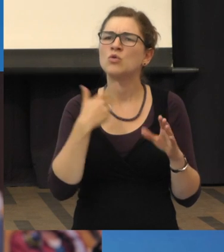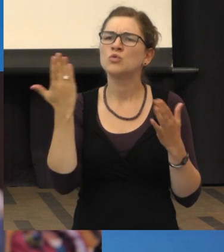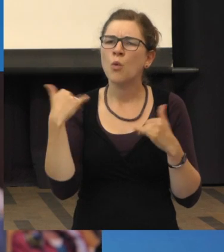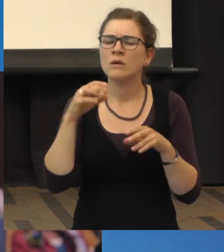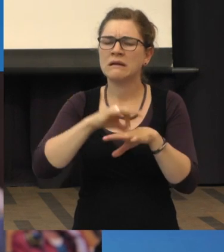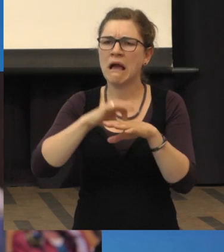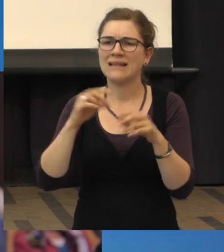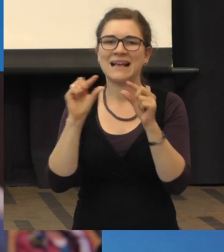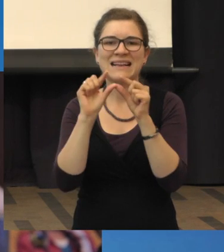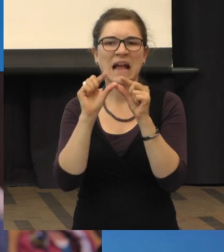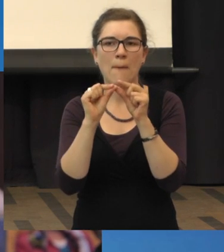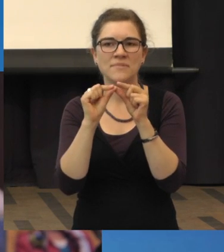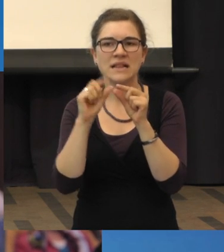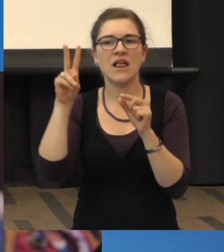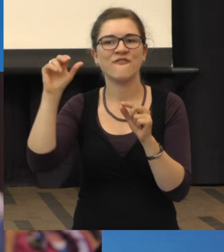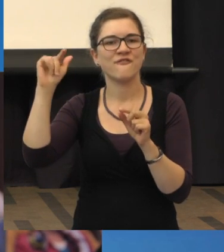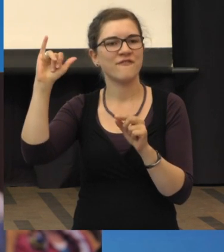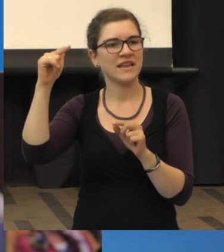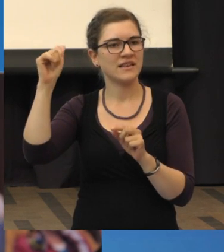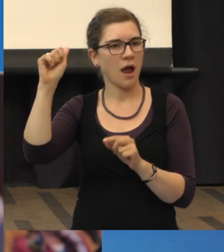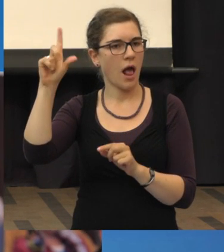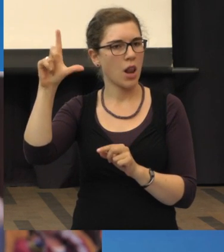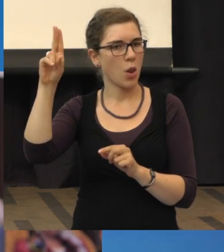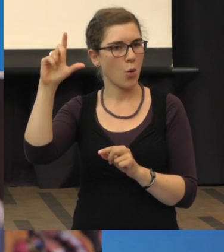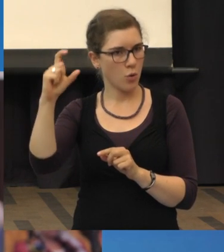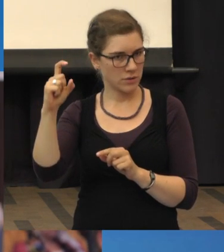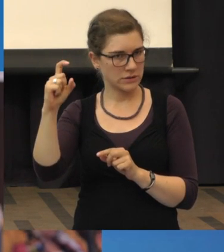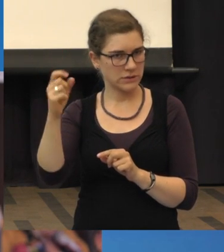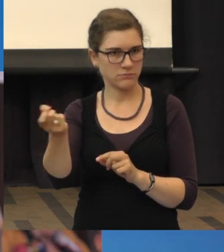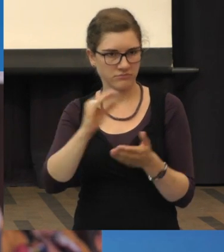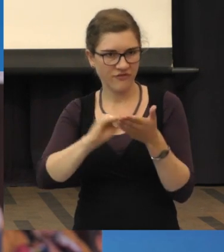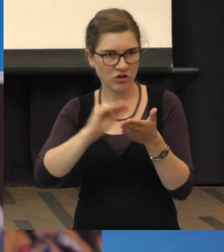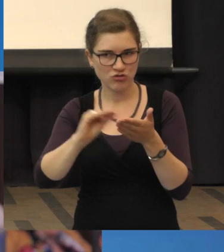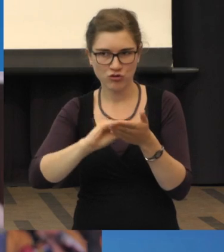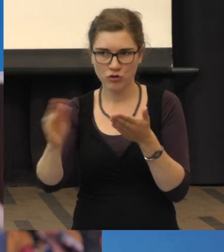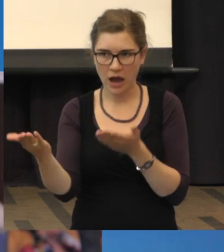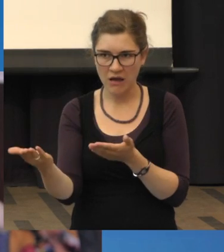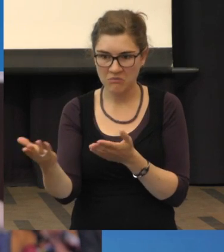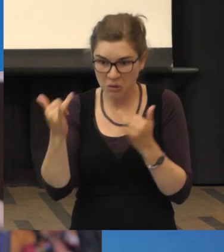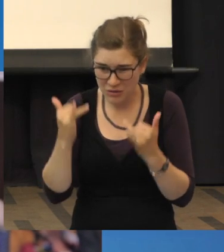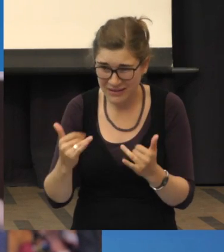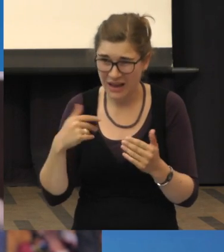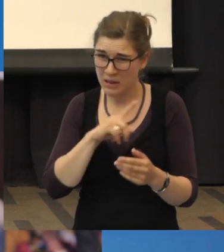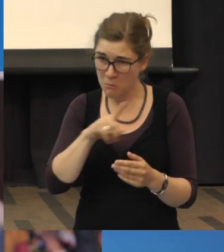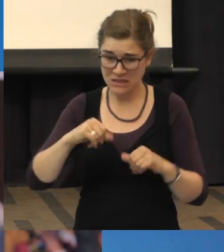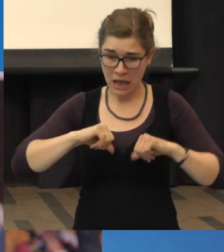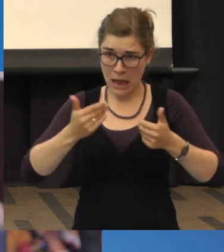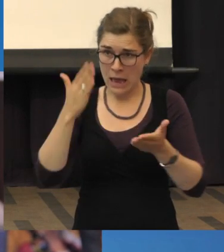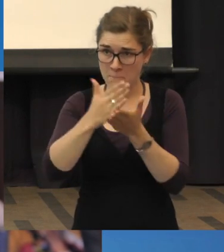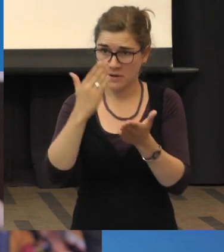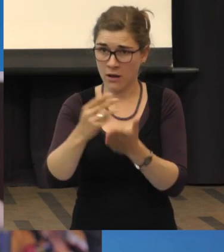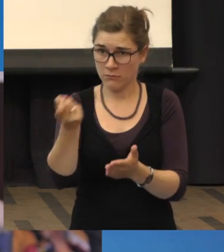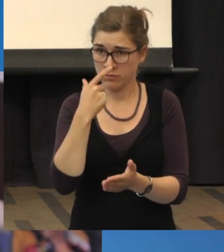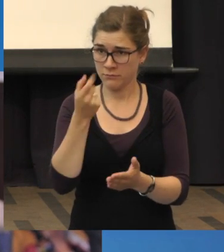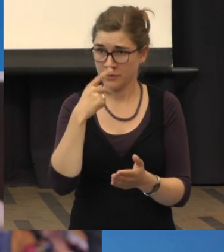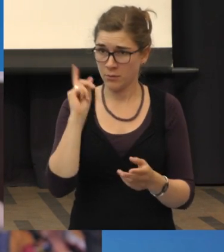bekommen, Fida Lux, ob ich die jetzt durchgehend nehmen muss bis am Ende meines Lebens oder ob